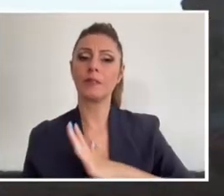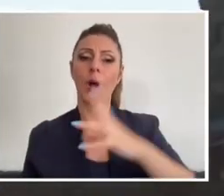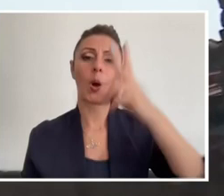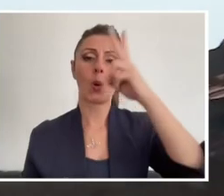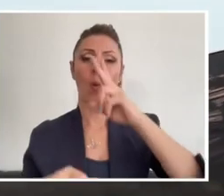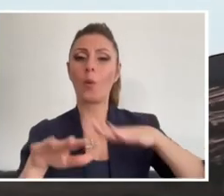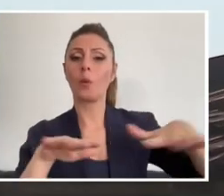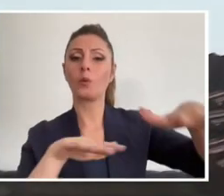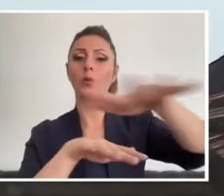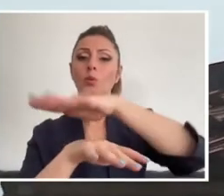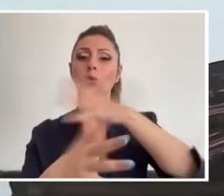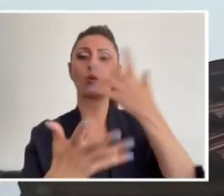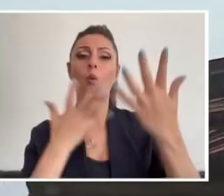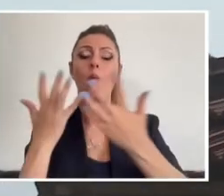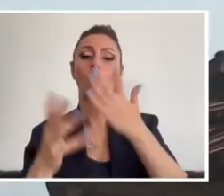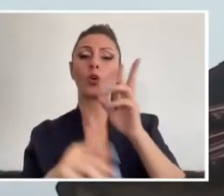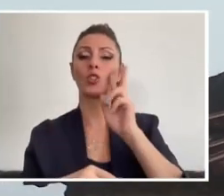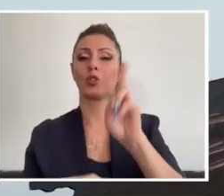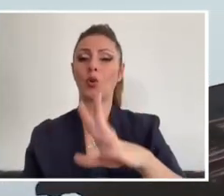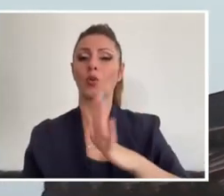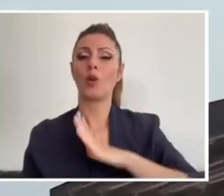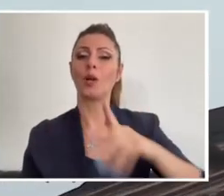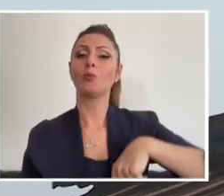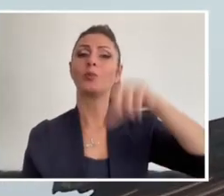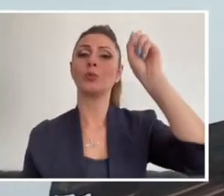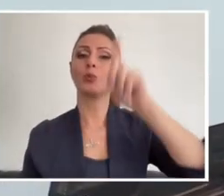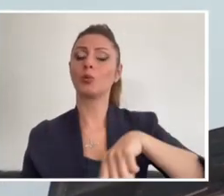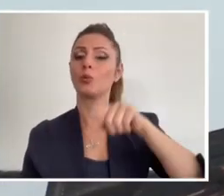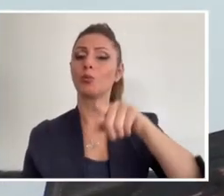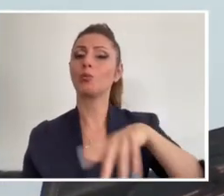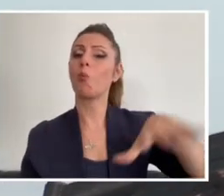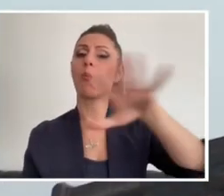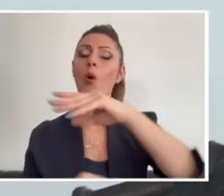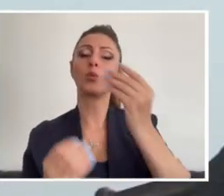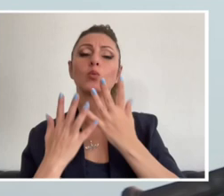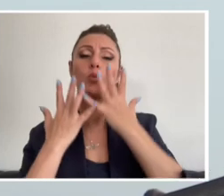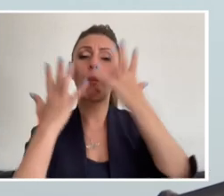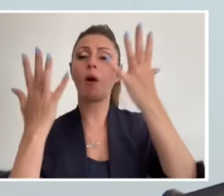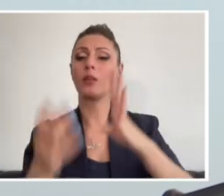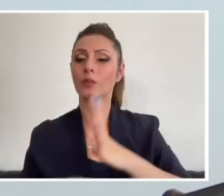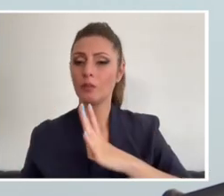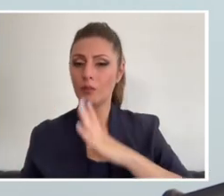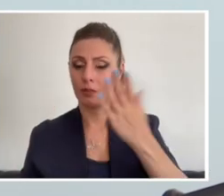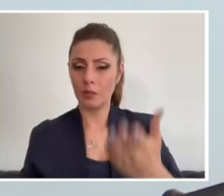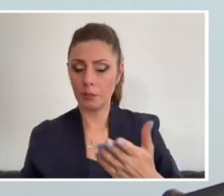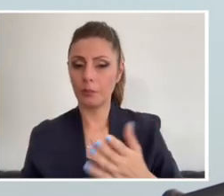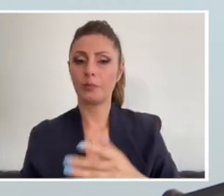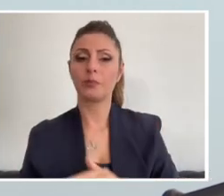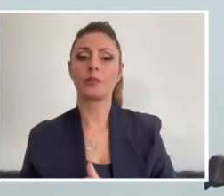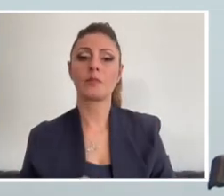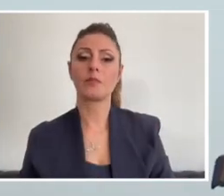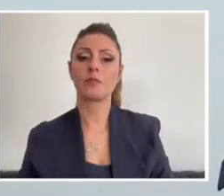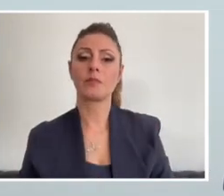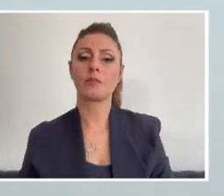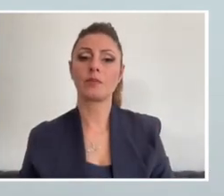görebiliyorsunuz. Bugün gün boyu bölge dumanla kaplandı. Hatta öğle saatlerinde bir ara akşam